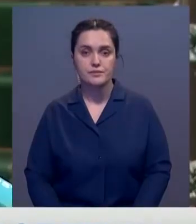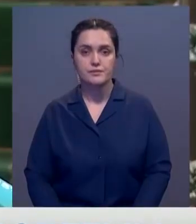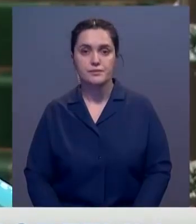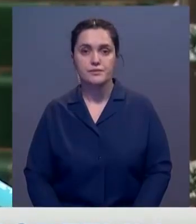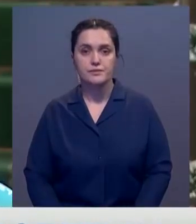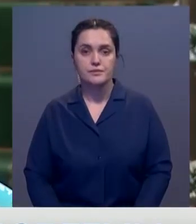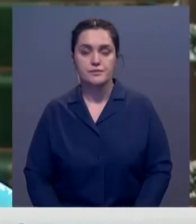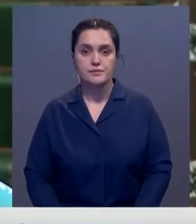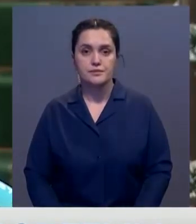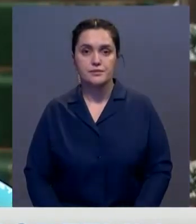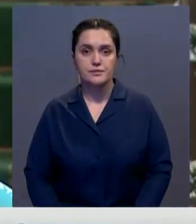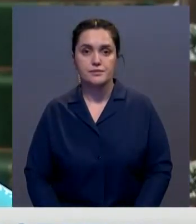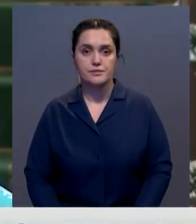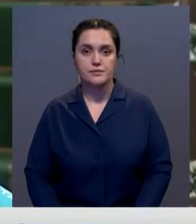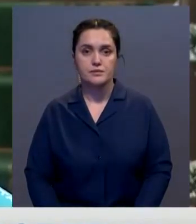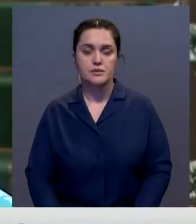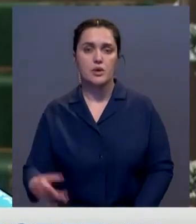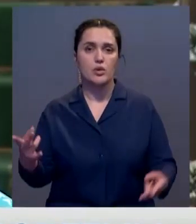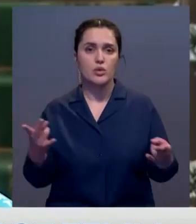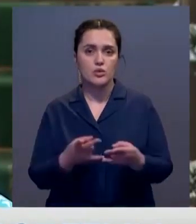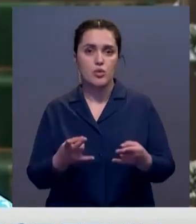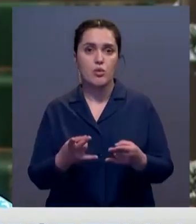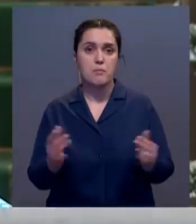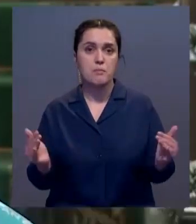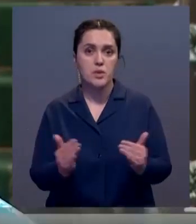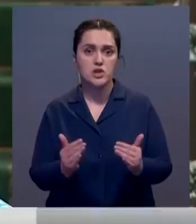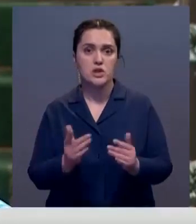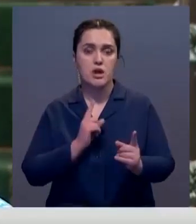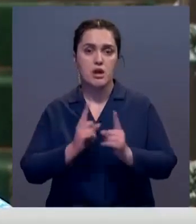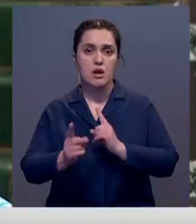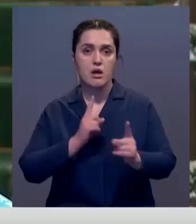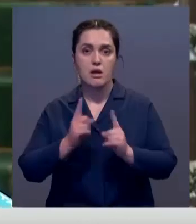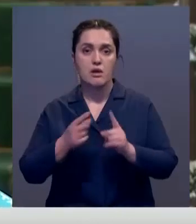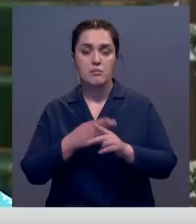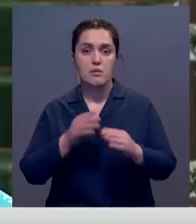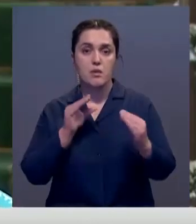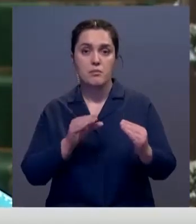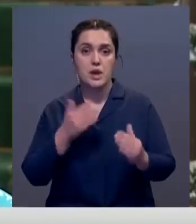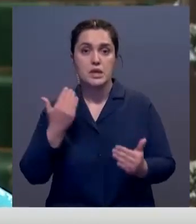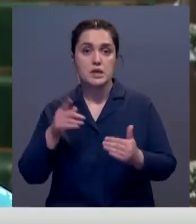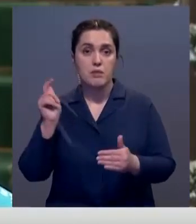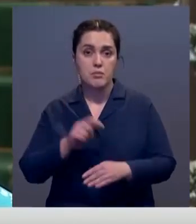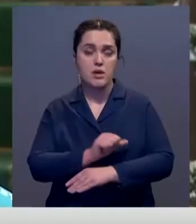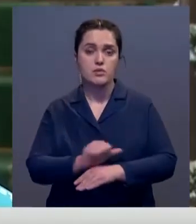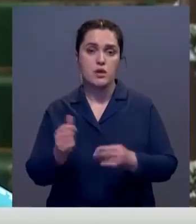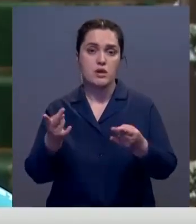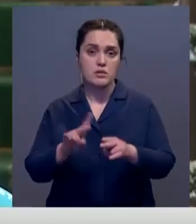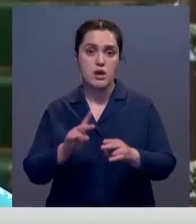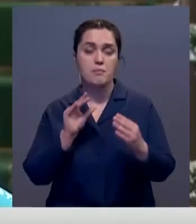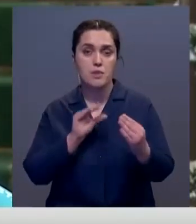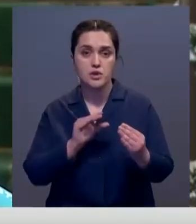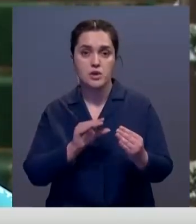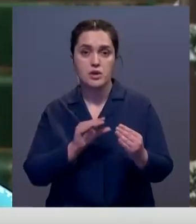Надо ограничить вес транспорта в город транзитный. Вот приехал, ничего страшного, оставляет за городом транспорт.